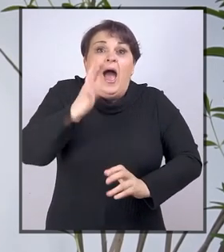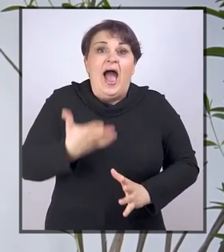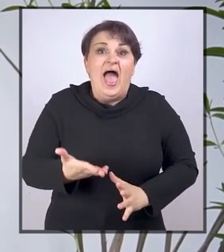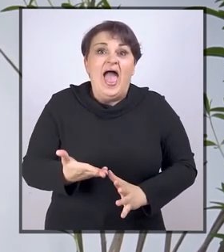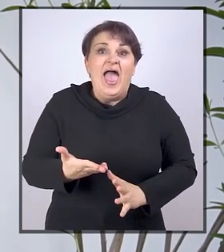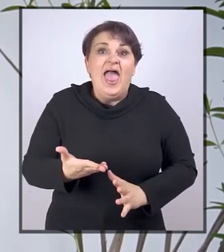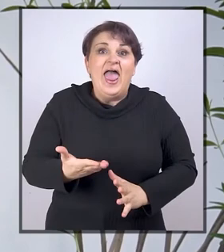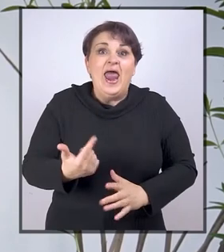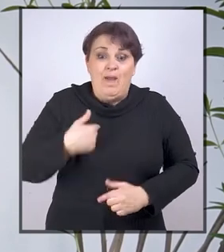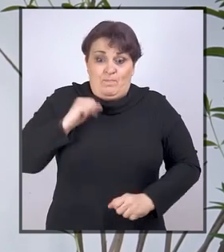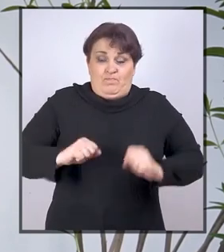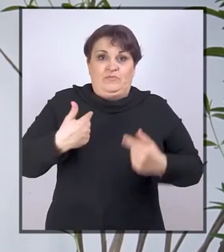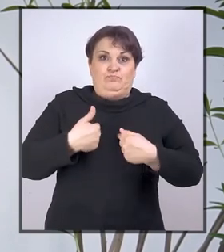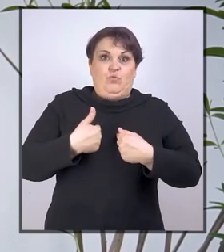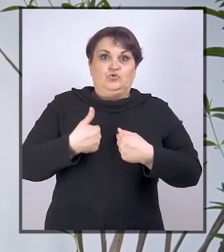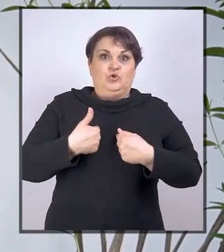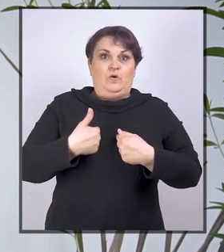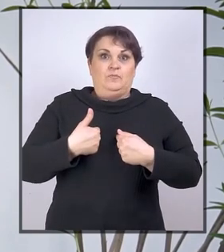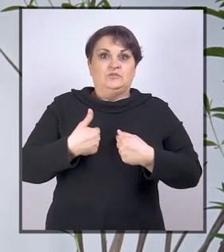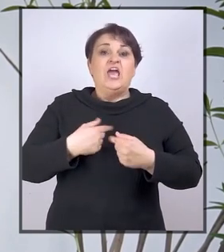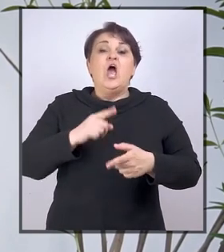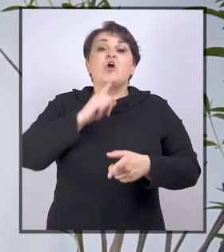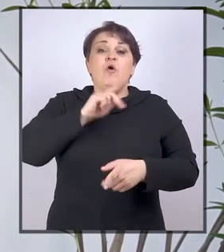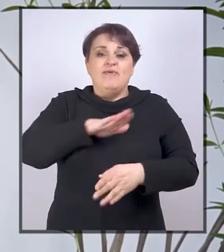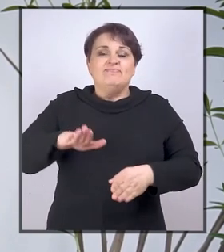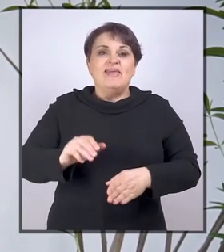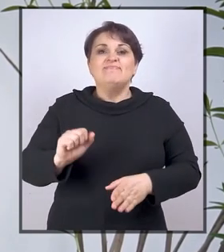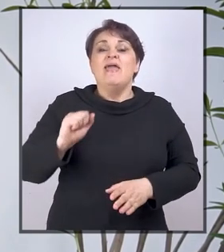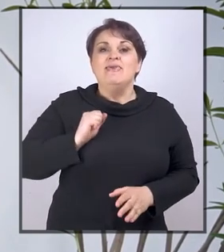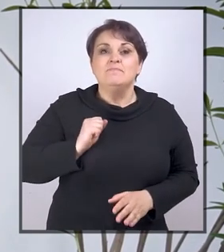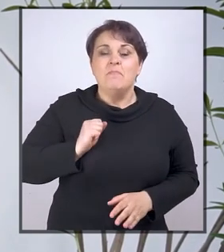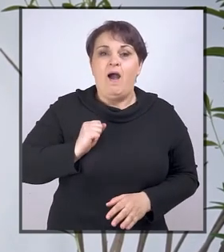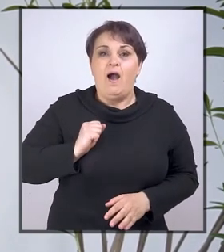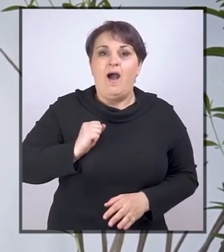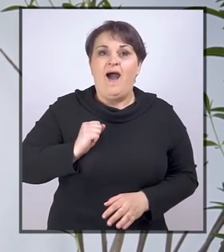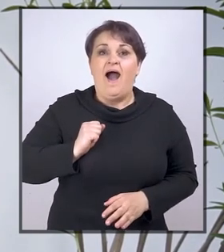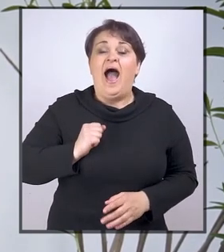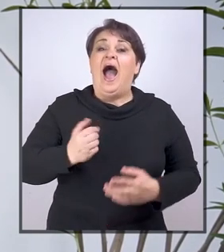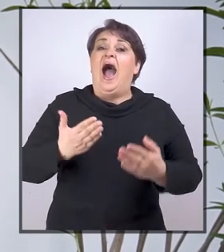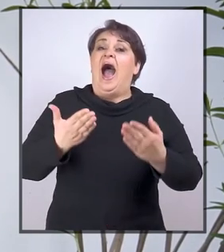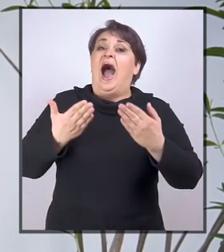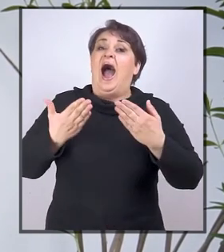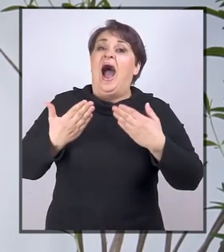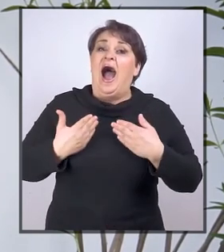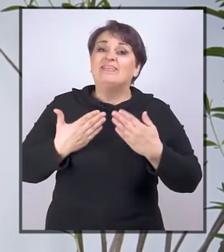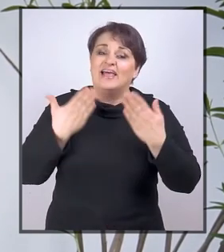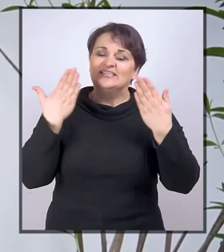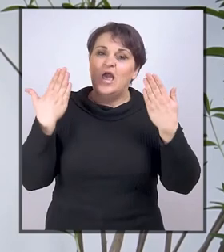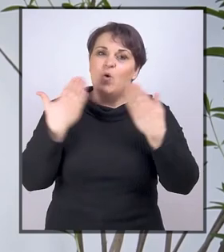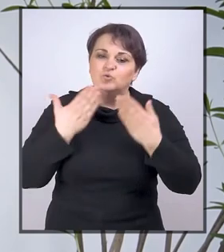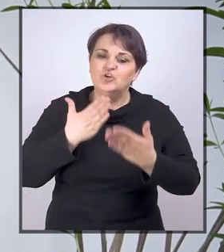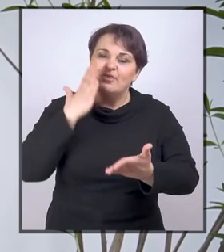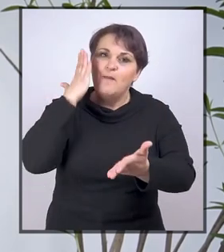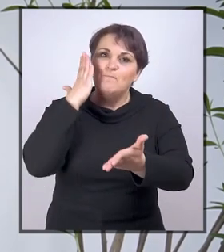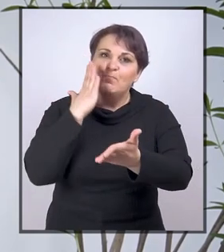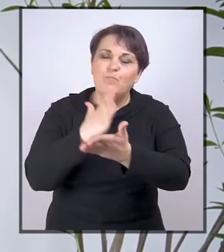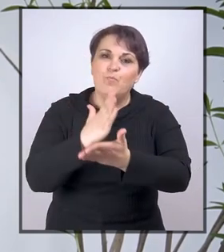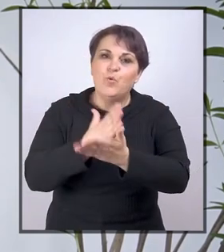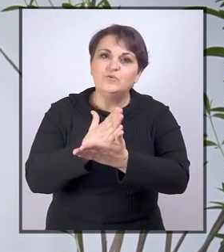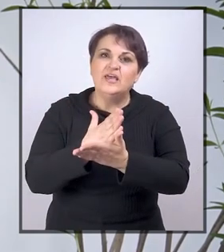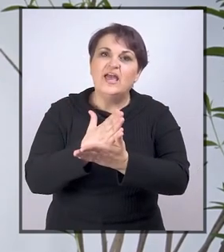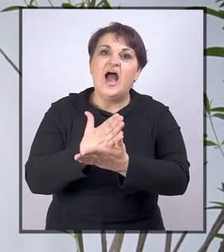unapređenje vještina koje djete ima, a da se učenje